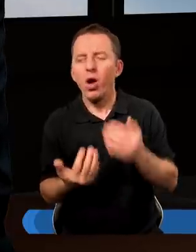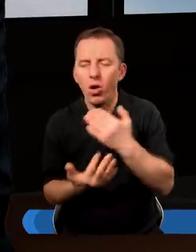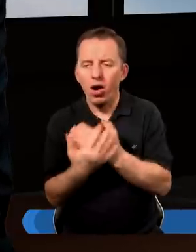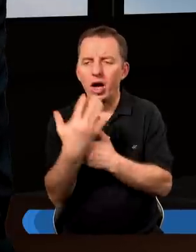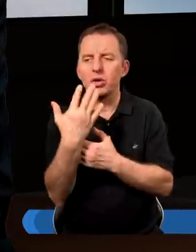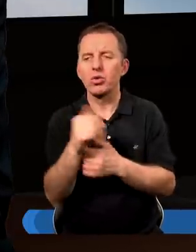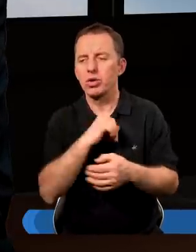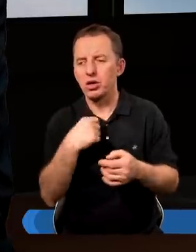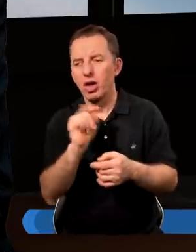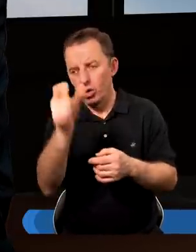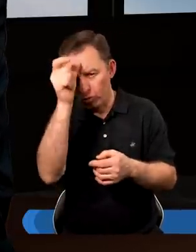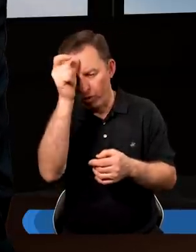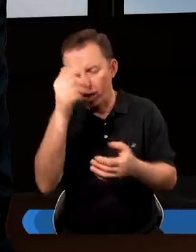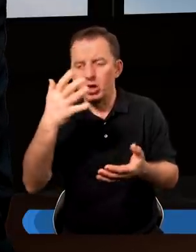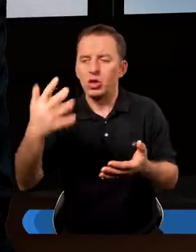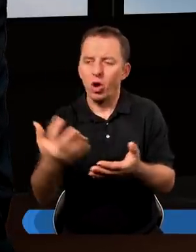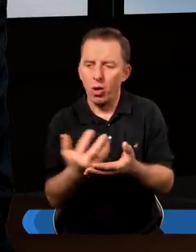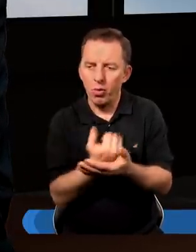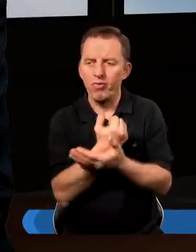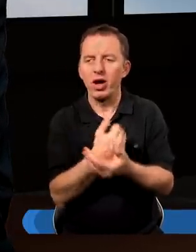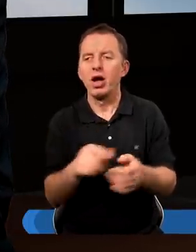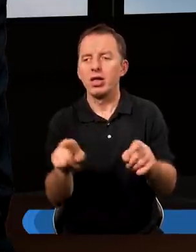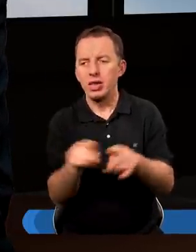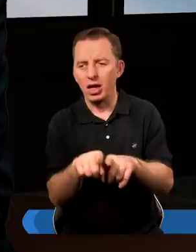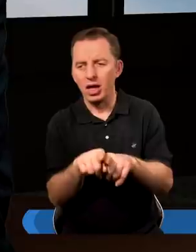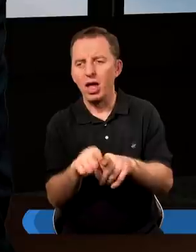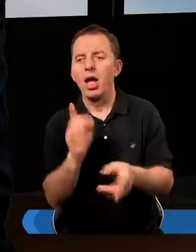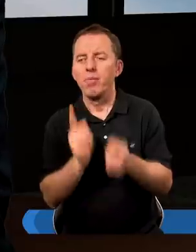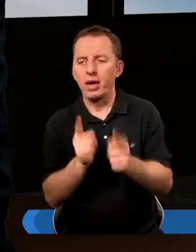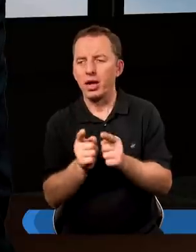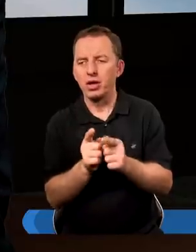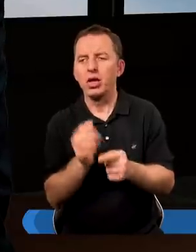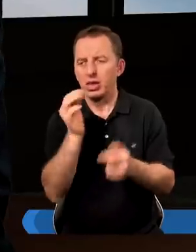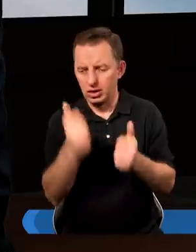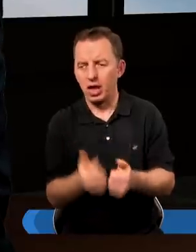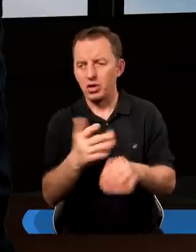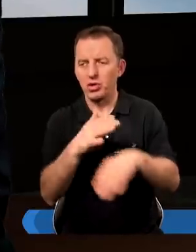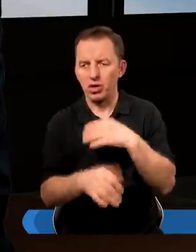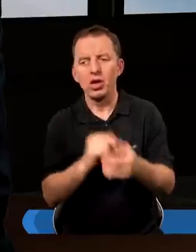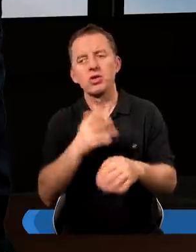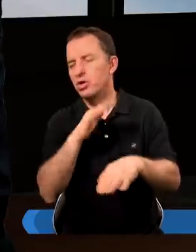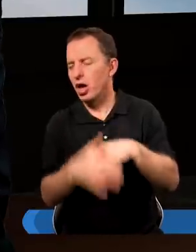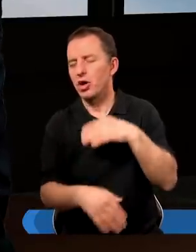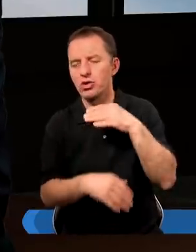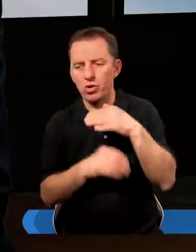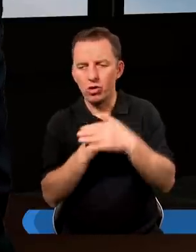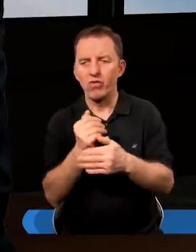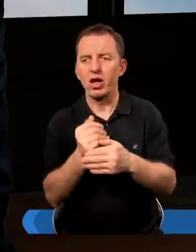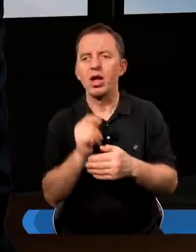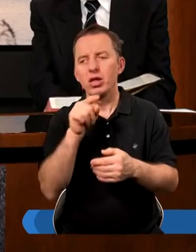Okazuje się, że gdy człowiek zdobywa coś, to prędzej staje się nieszczęśliwy, nieszczęśliwy.